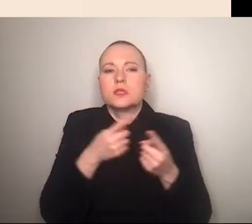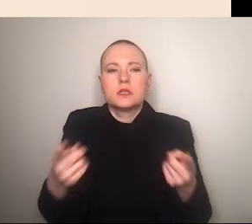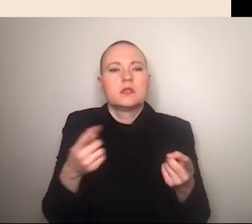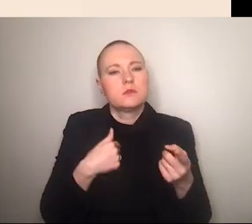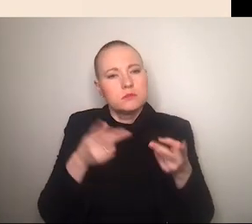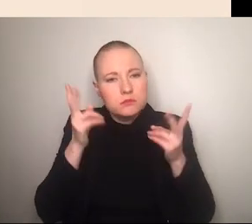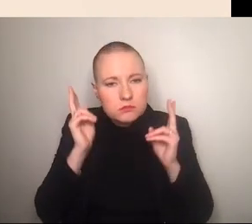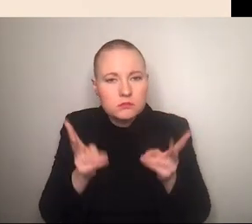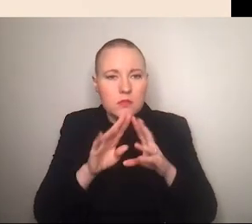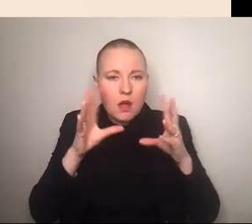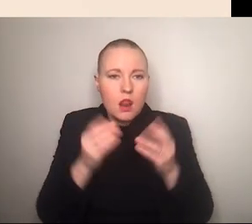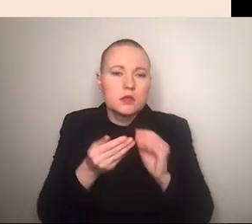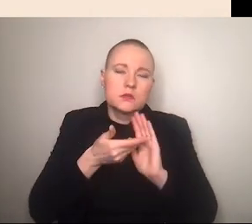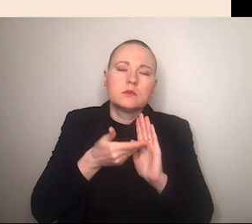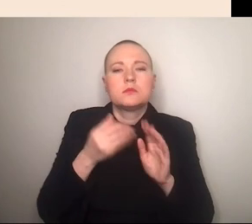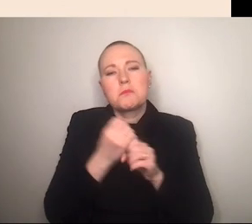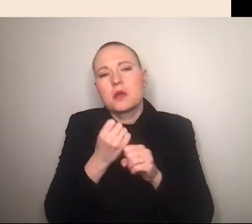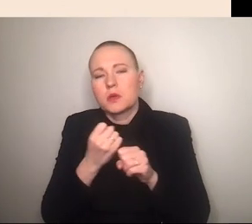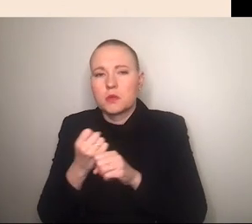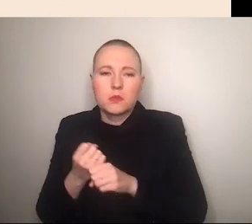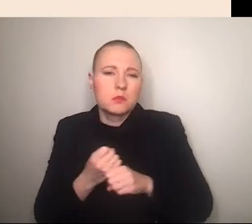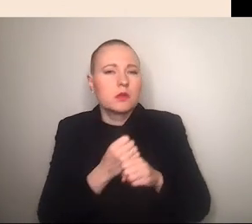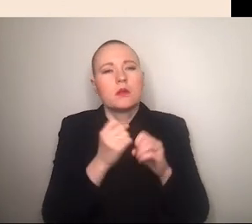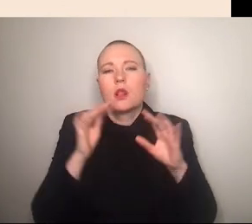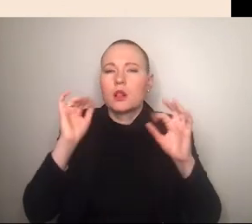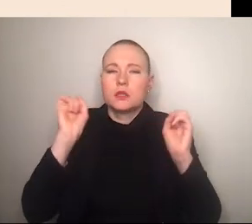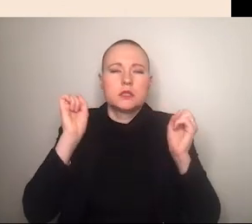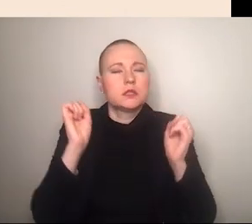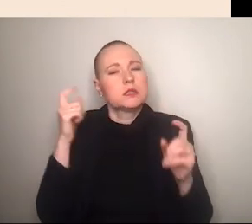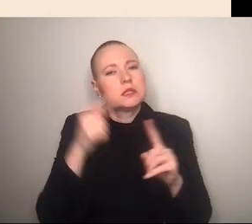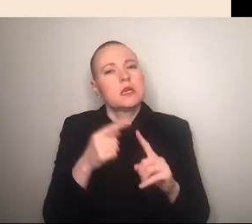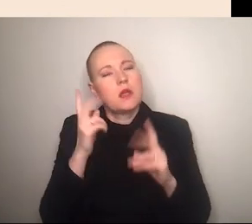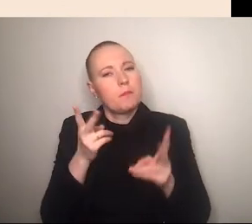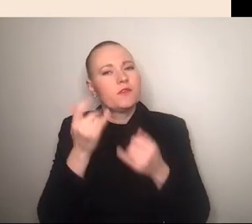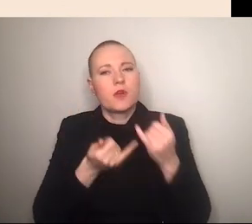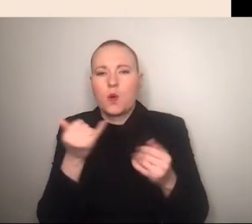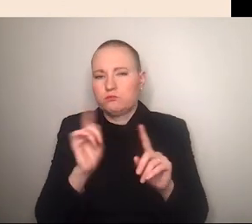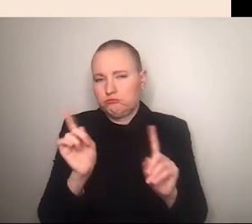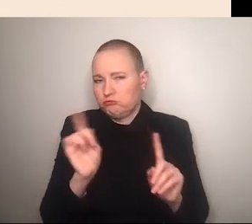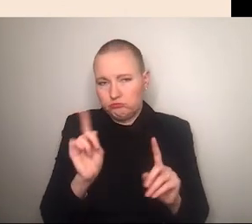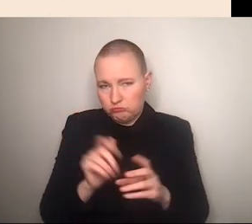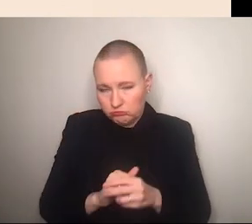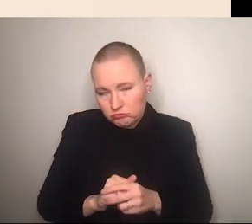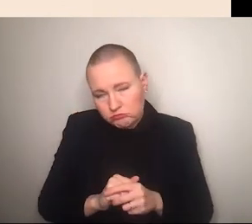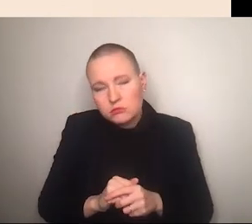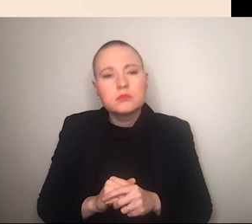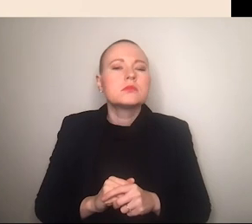career in order to be fulfilled as a woman und so weiter und das alleine ist natürlich kein antifeministisches